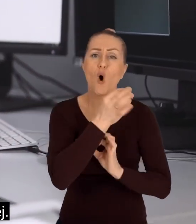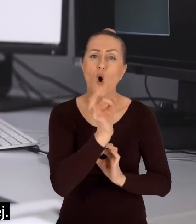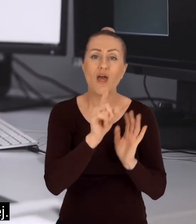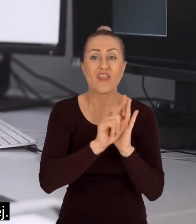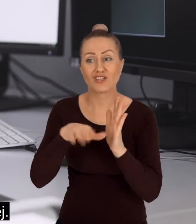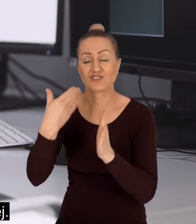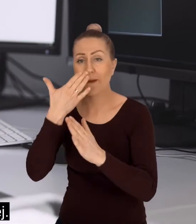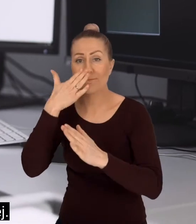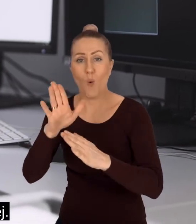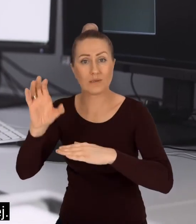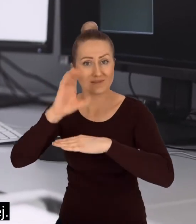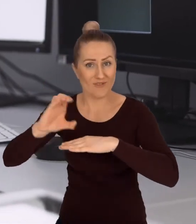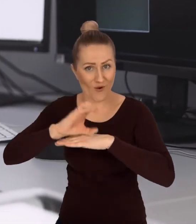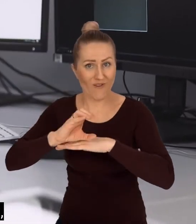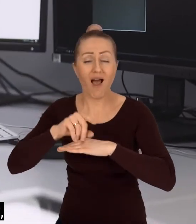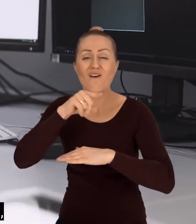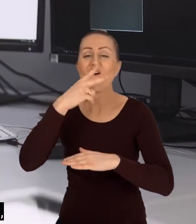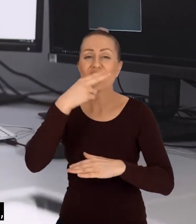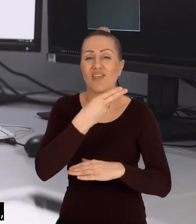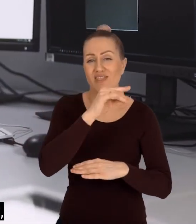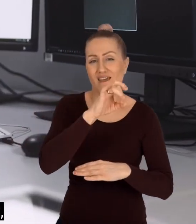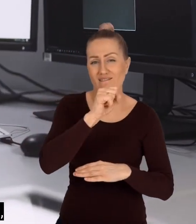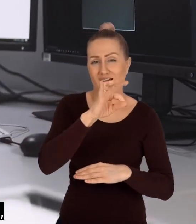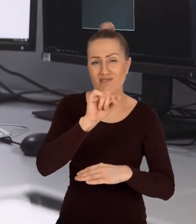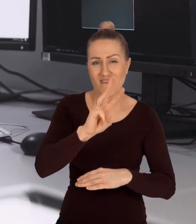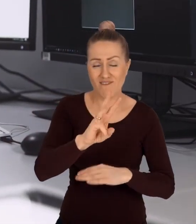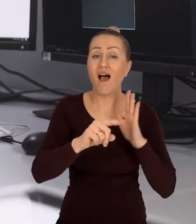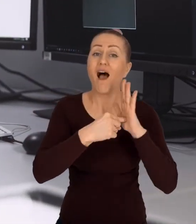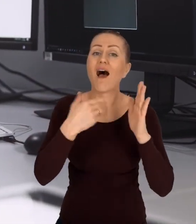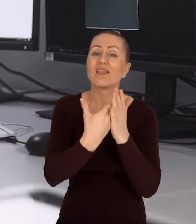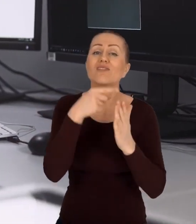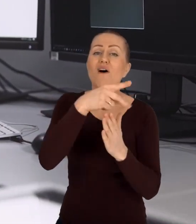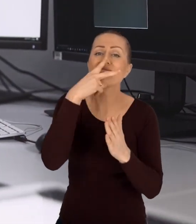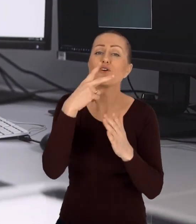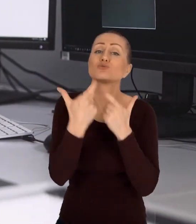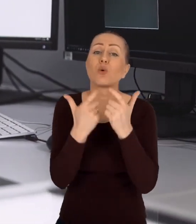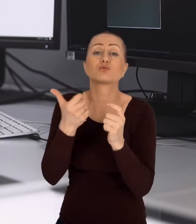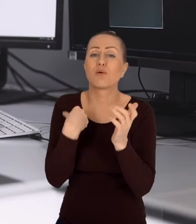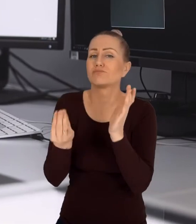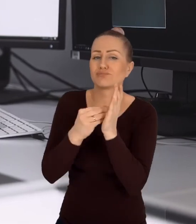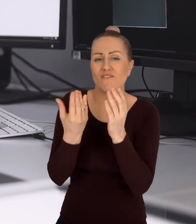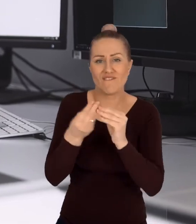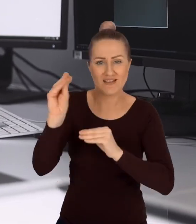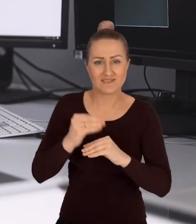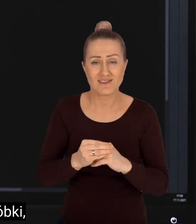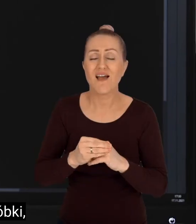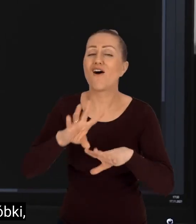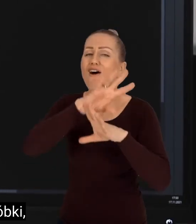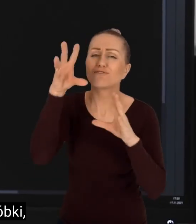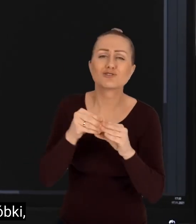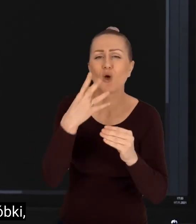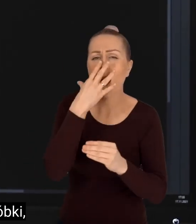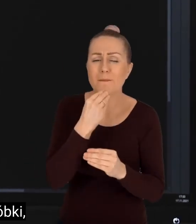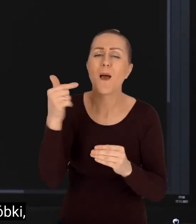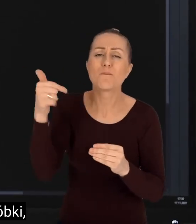oryginalnego obiektu na kopii cyfrowej. Tu mamy do czynienia z negatywami, dlatego zakres naszych czynności będzie trochę szerszy. Każdy